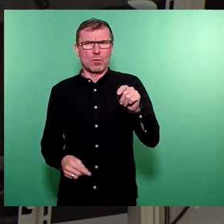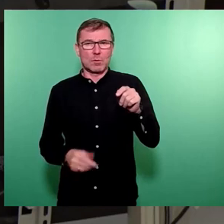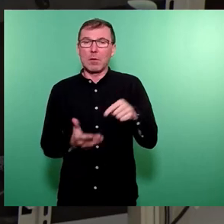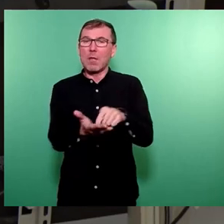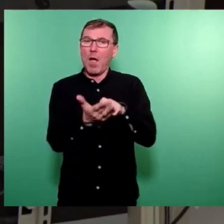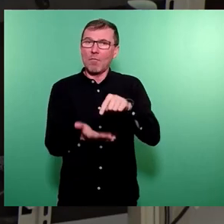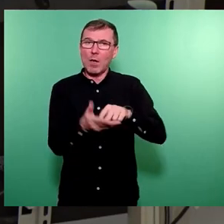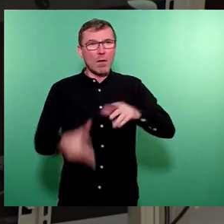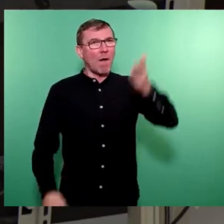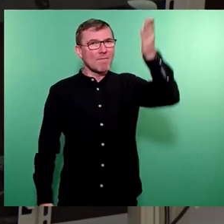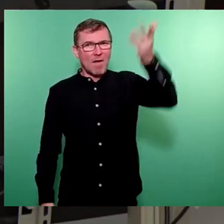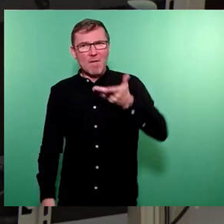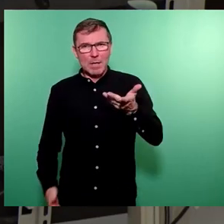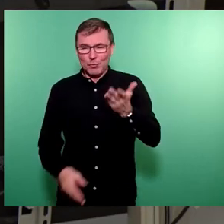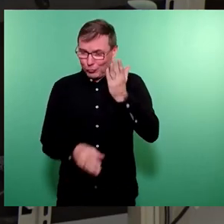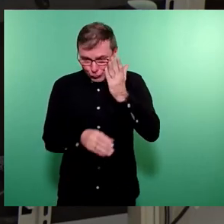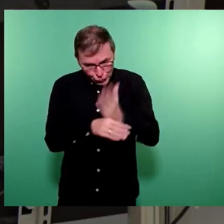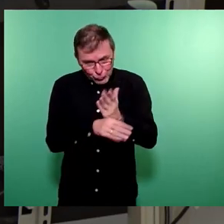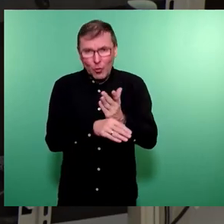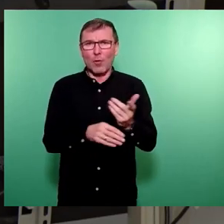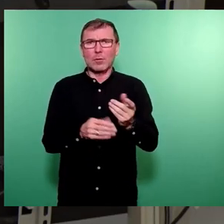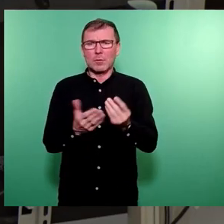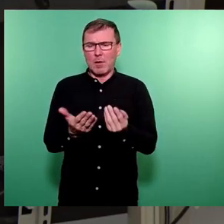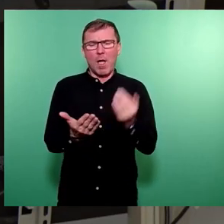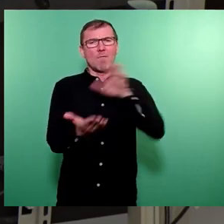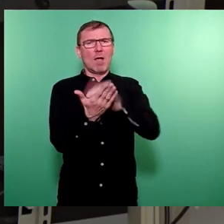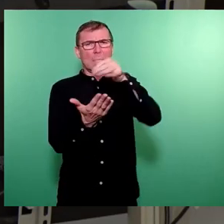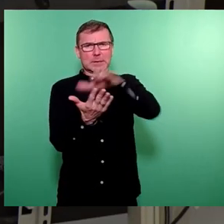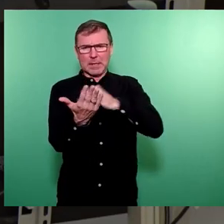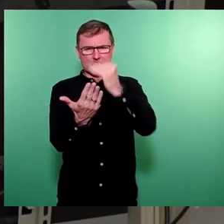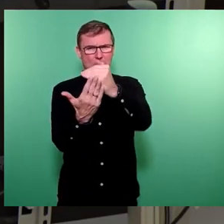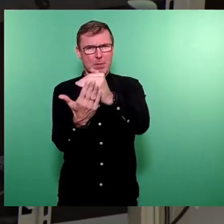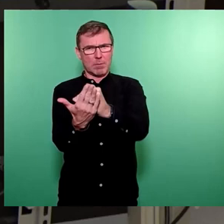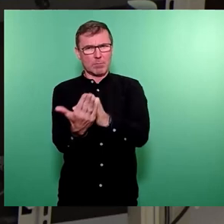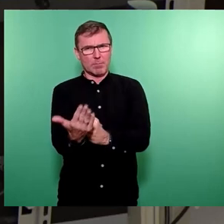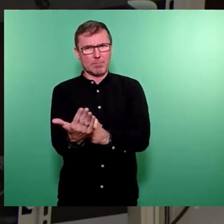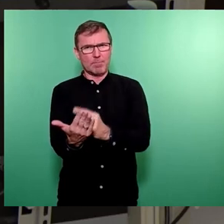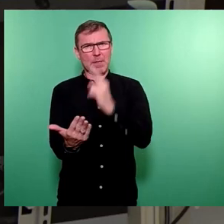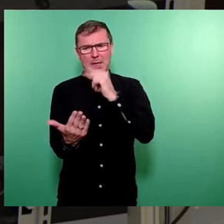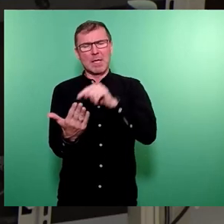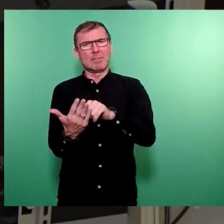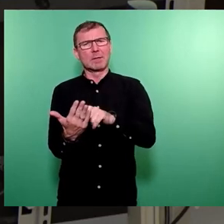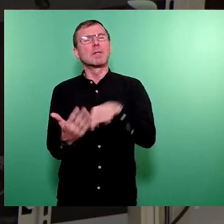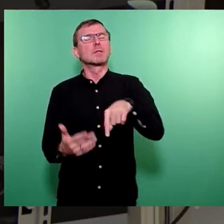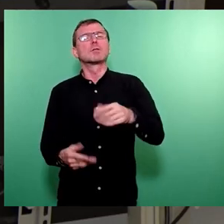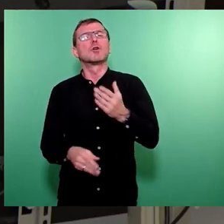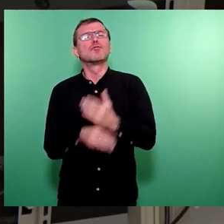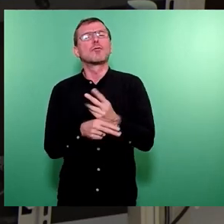der Verwaltung bereits vorne aufgelistet, was eigentlich, wenn man, was inzwischen auch in die